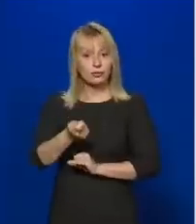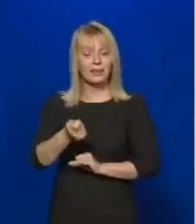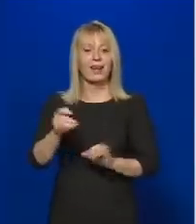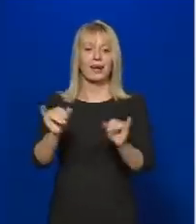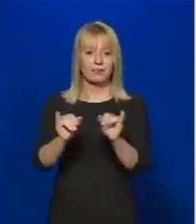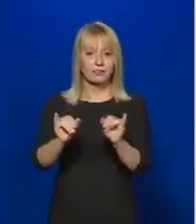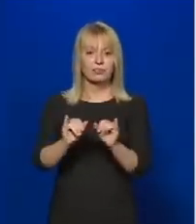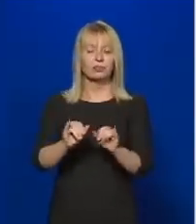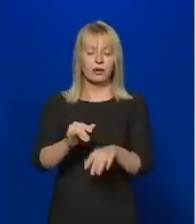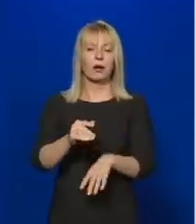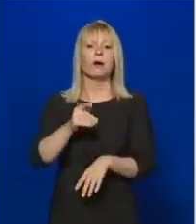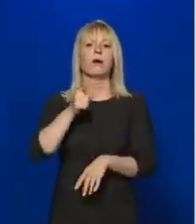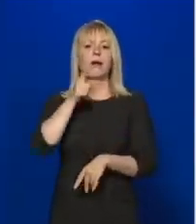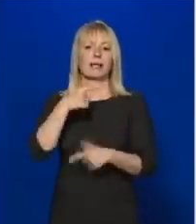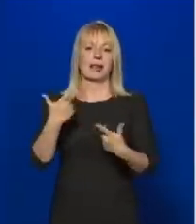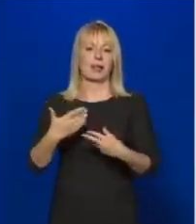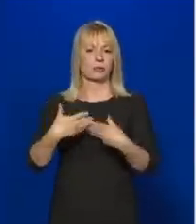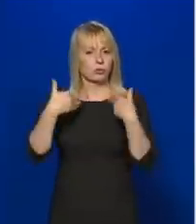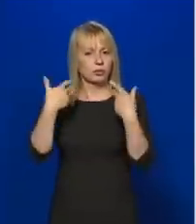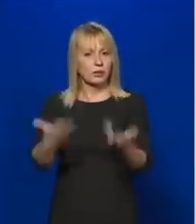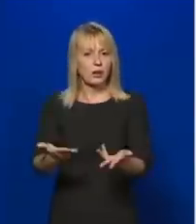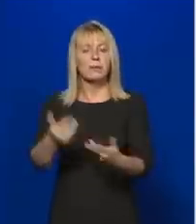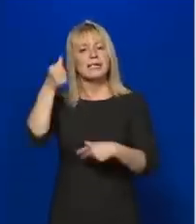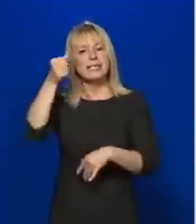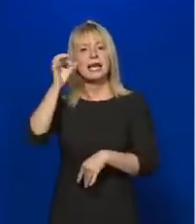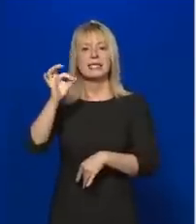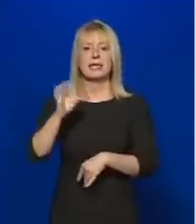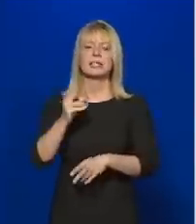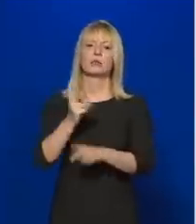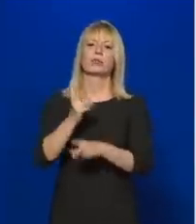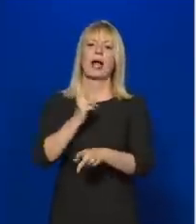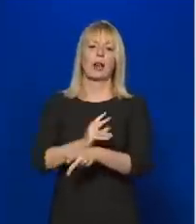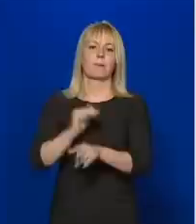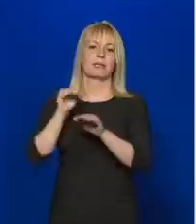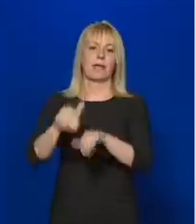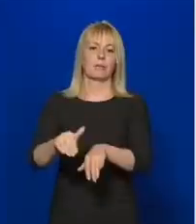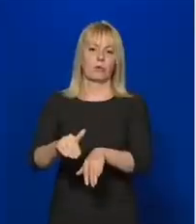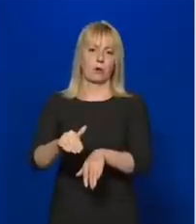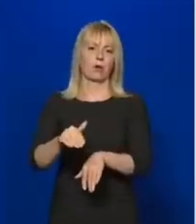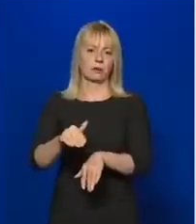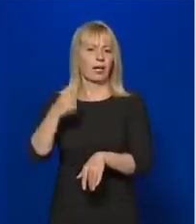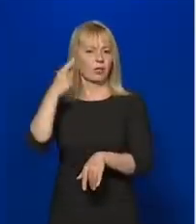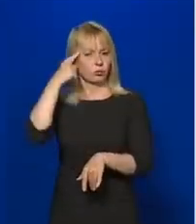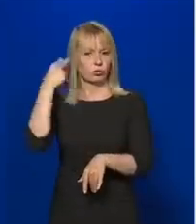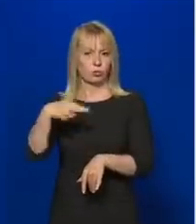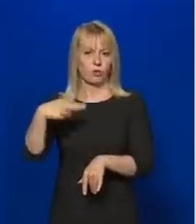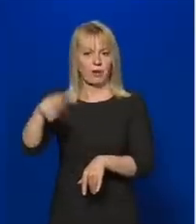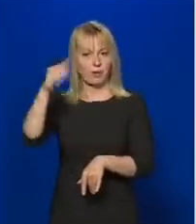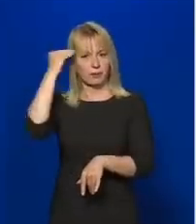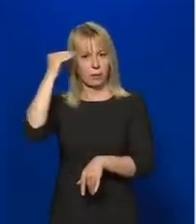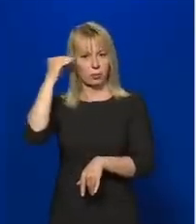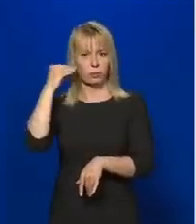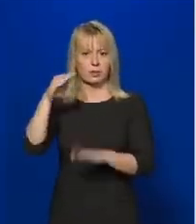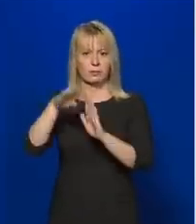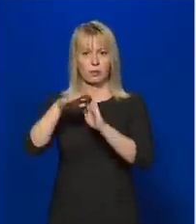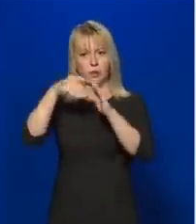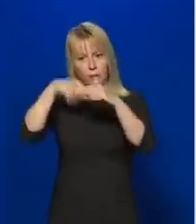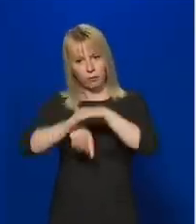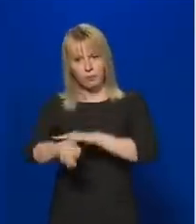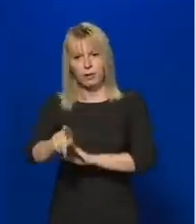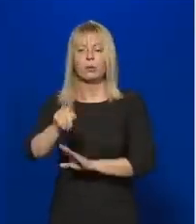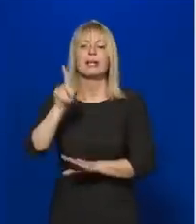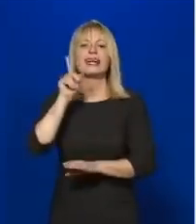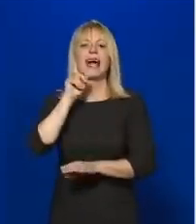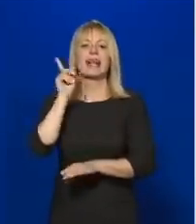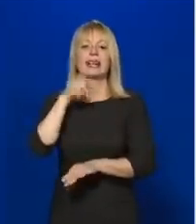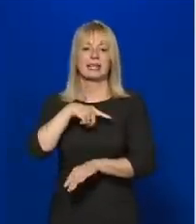akkor egyben arra is lehetőséget ad, hogy 100%-os állami támogatásra lehessen majd tovább tanulni a programban elérhető IT képzések